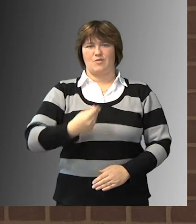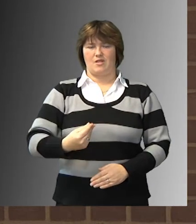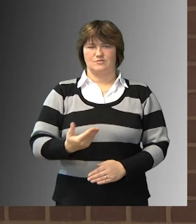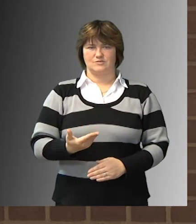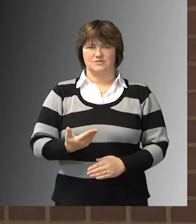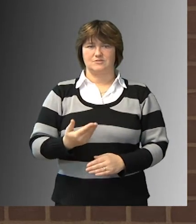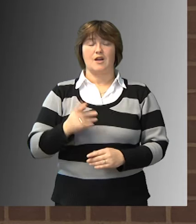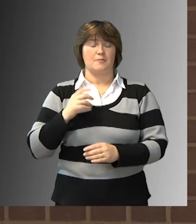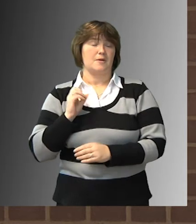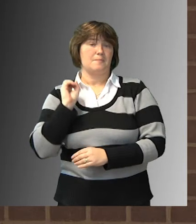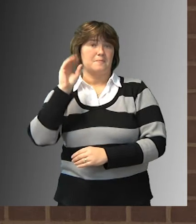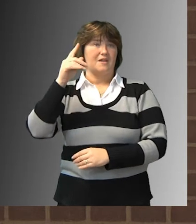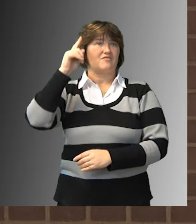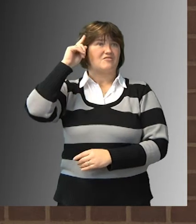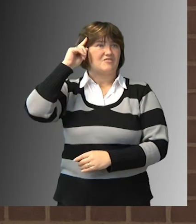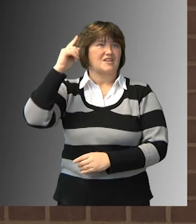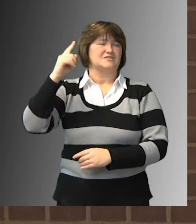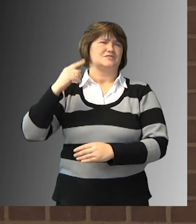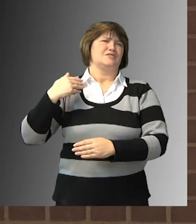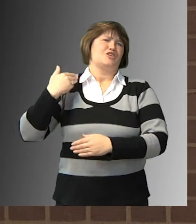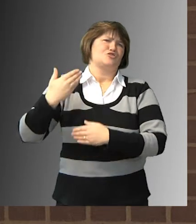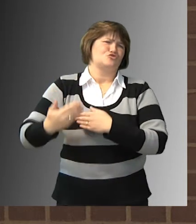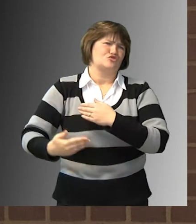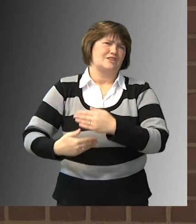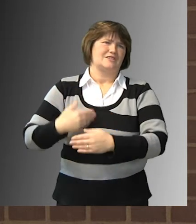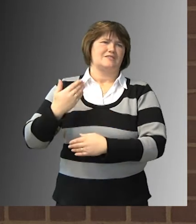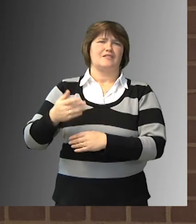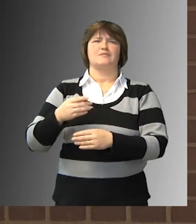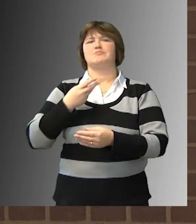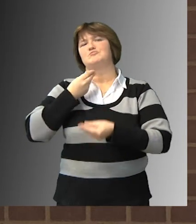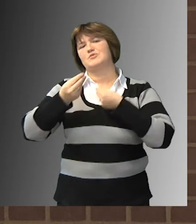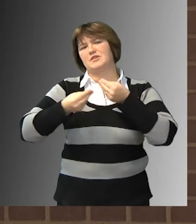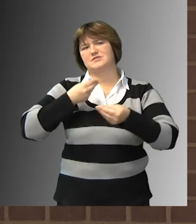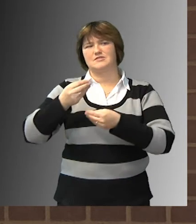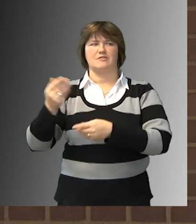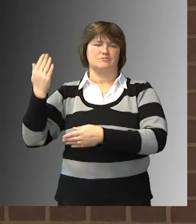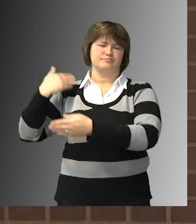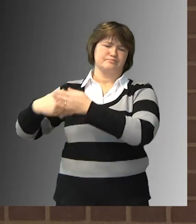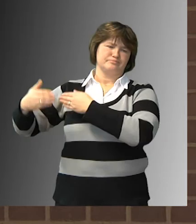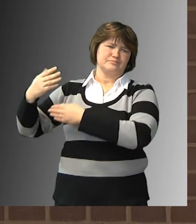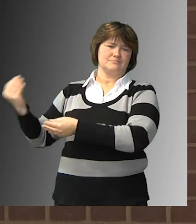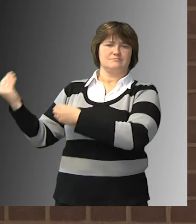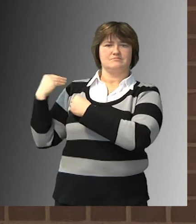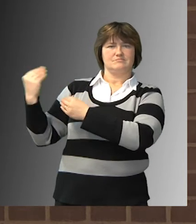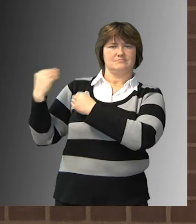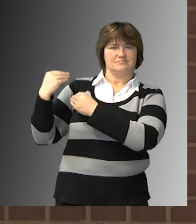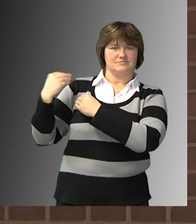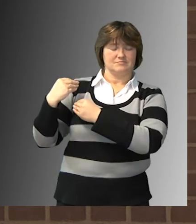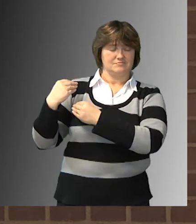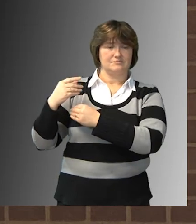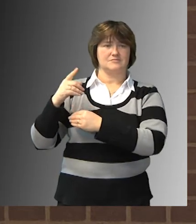wissen wir aber durch die Legenden, die uns berichtet und überliefert werden. Sie schildern uns